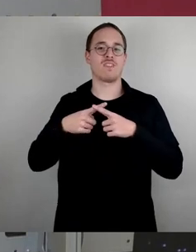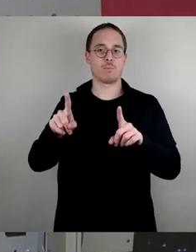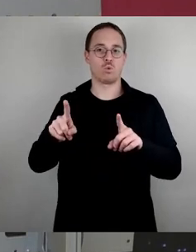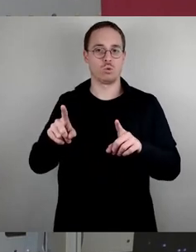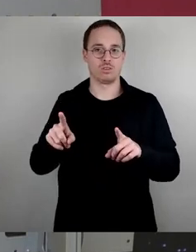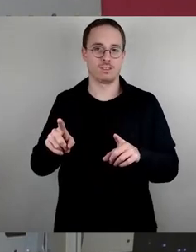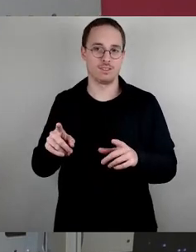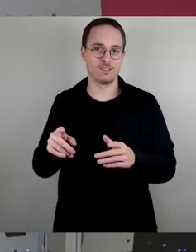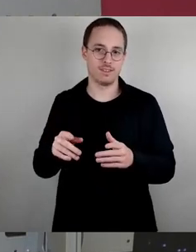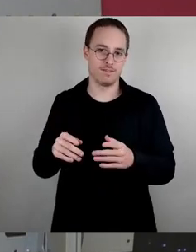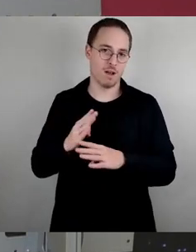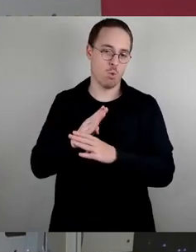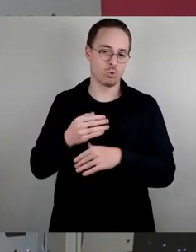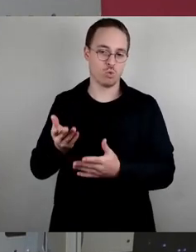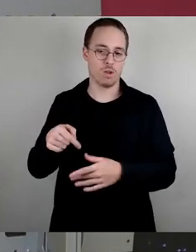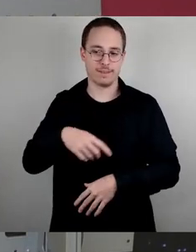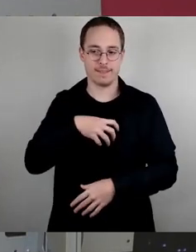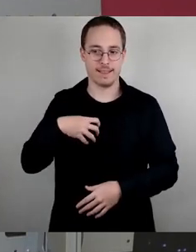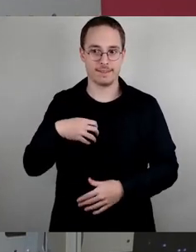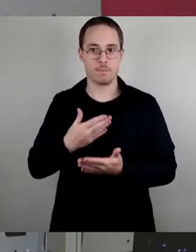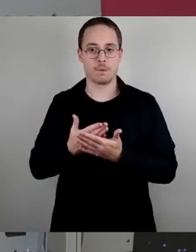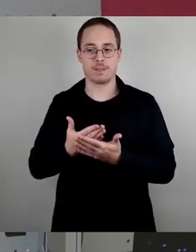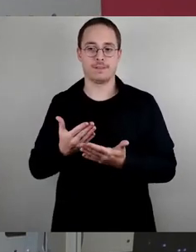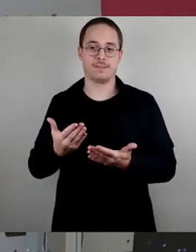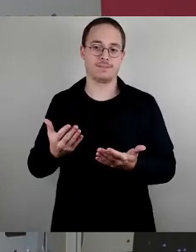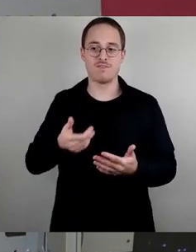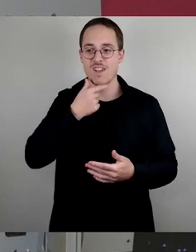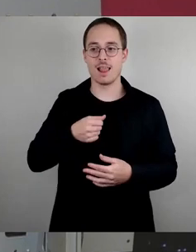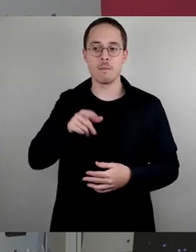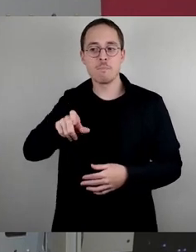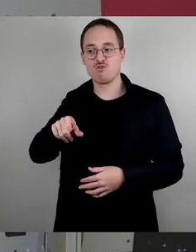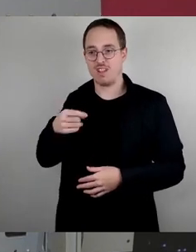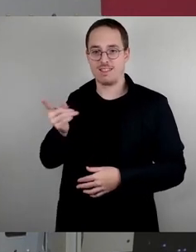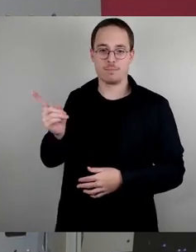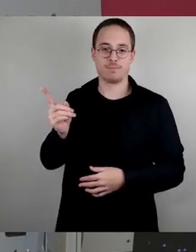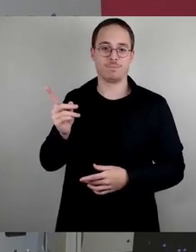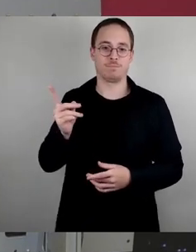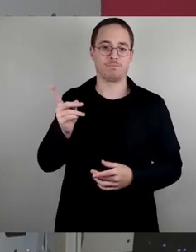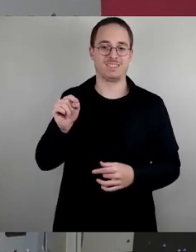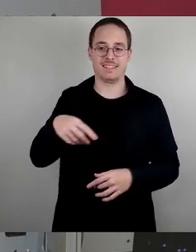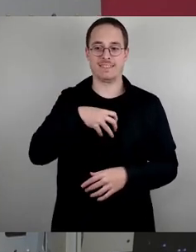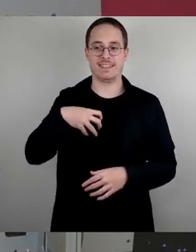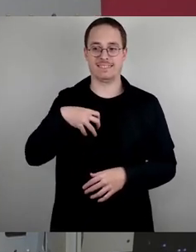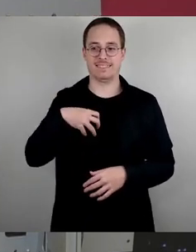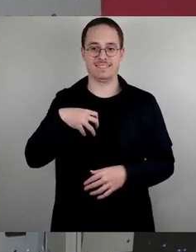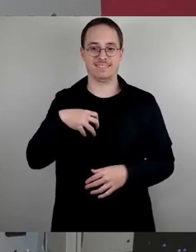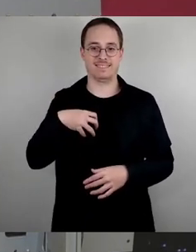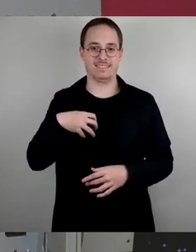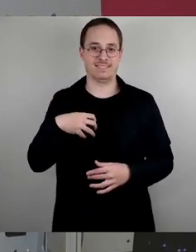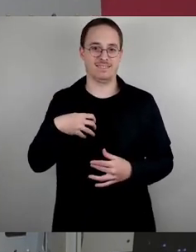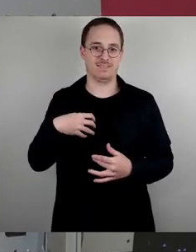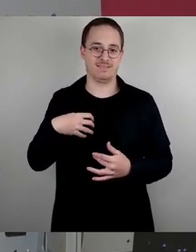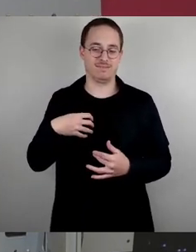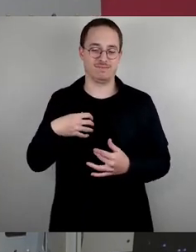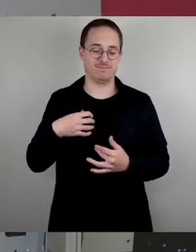wie Menschen, die nicht dauerhaft in Dresden leben, hier sich aufhalten können. Es gibt Hotels, gibt in den letzten Jahren sind viele